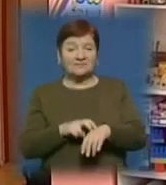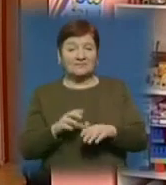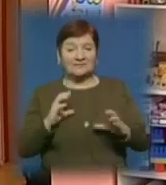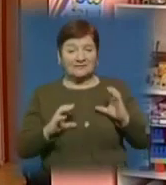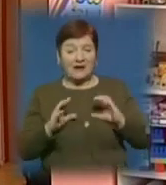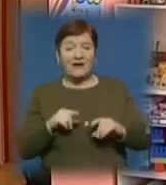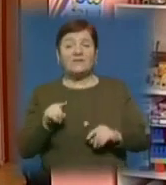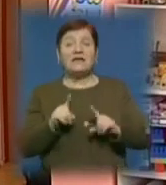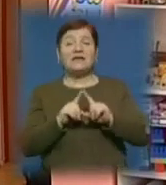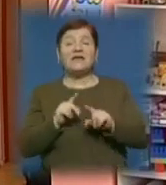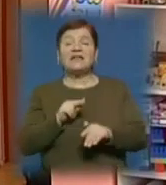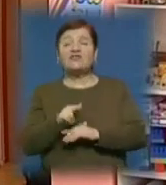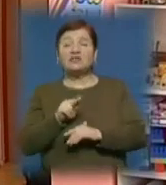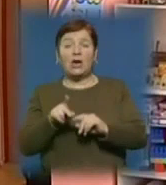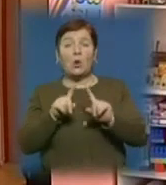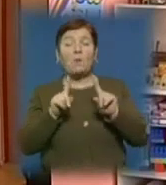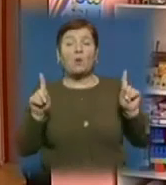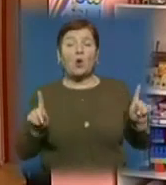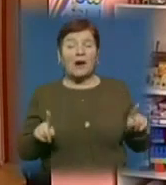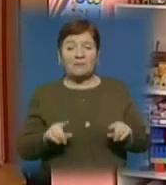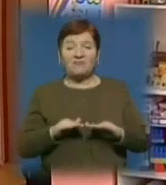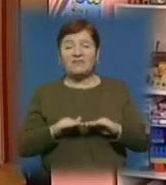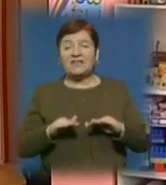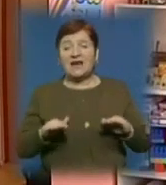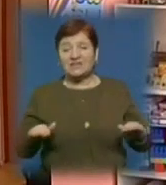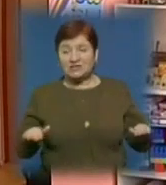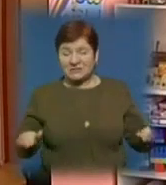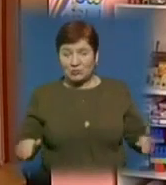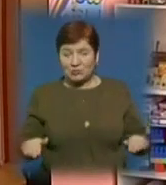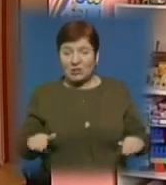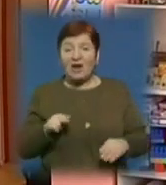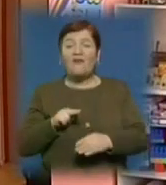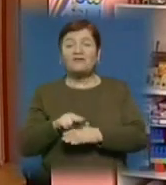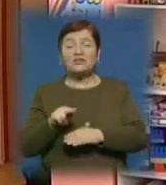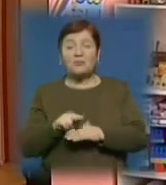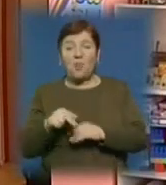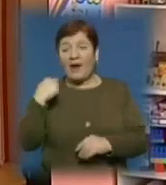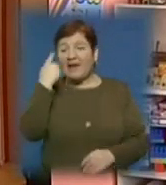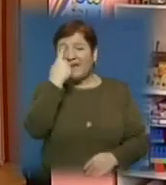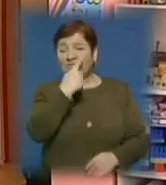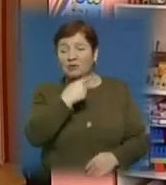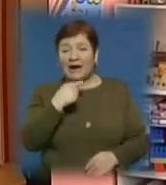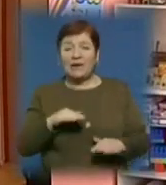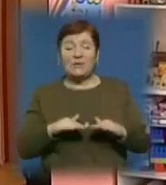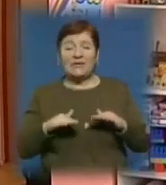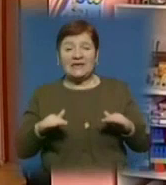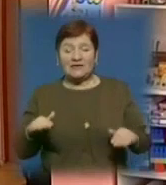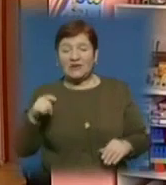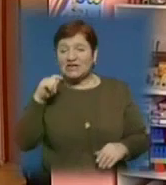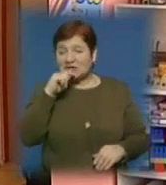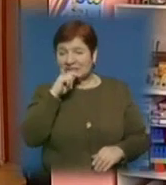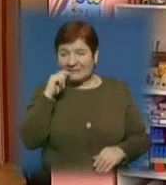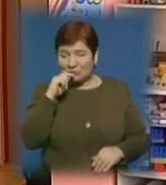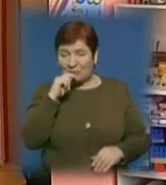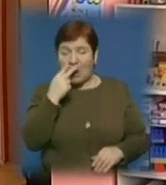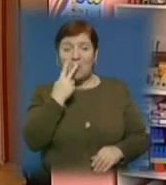в рамках їх навчальної програми ходимо зараз в дитячі садочки, і вчимо фактично індивідуально діток чистити зубки. Тобто